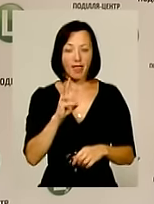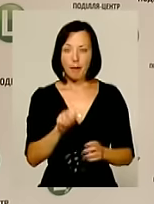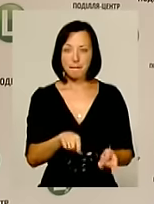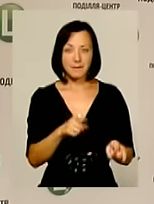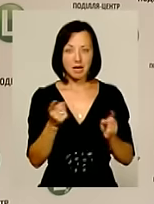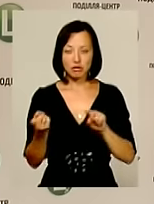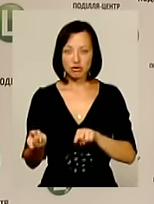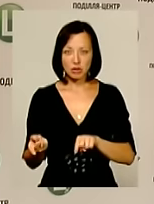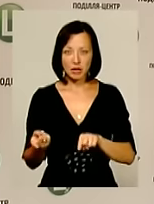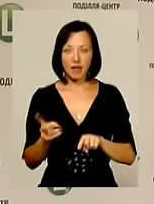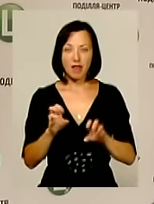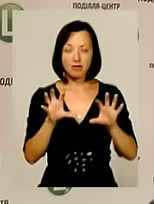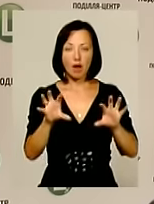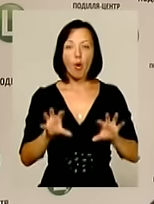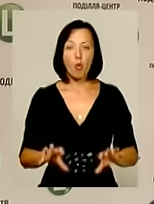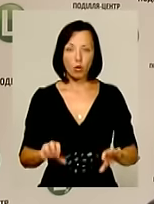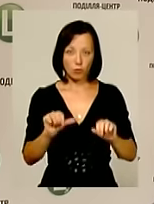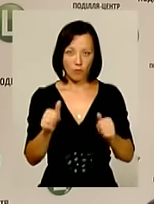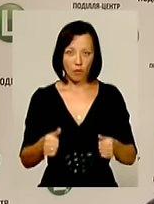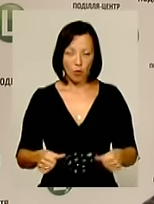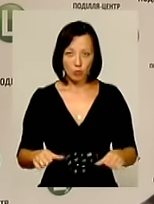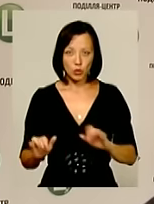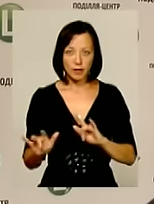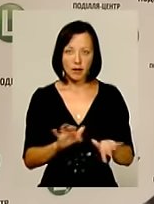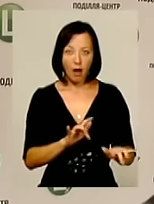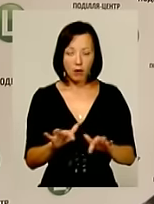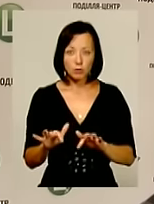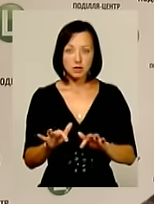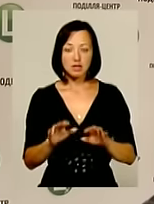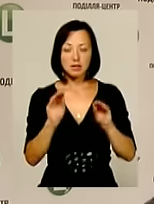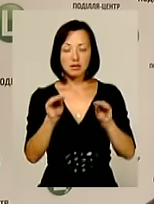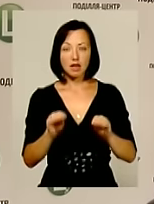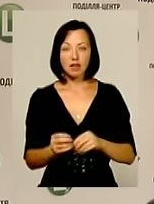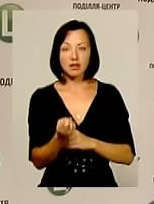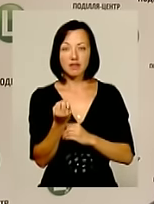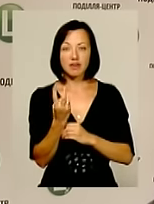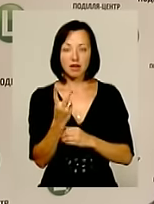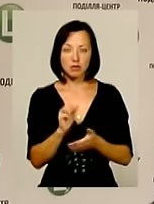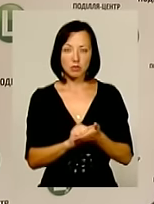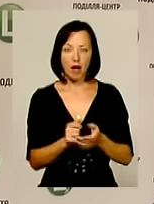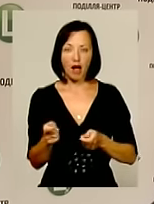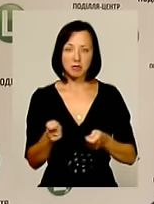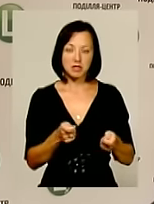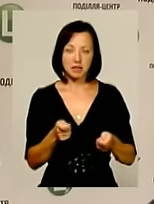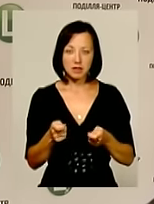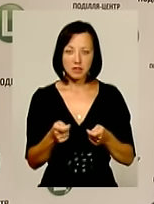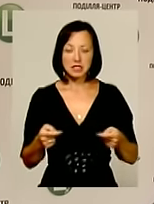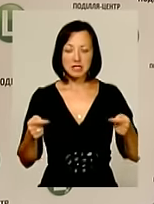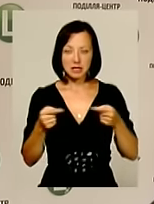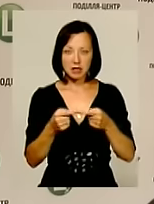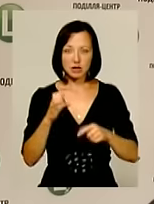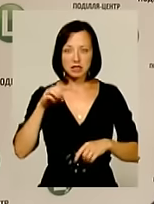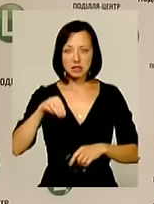на правову форму діяльності, складено 12 адміністративних протоколів згідно